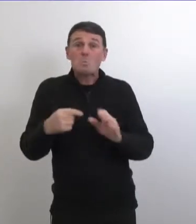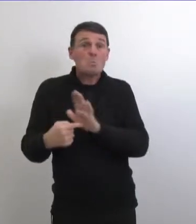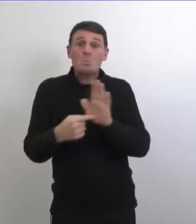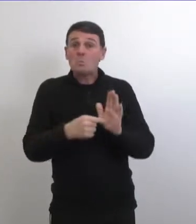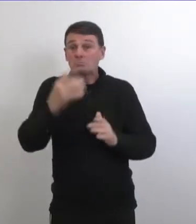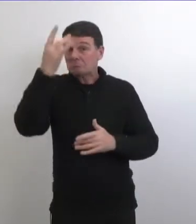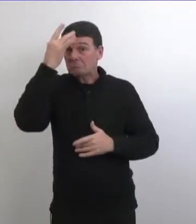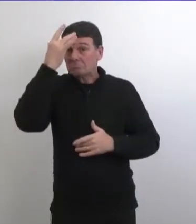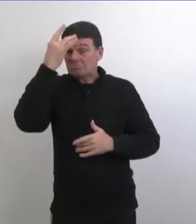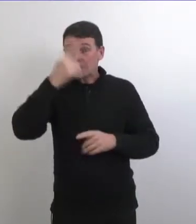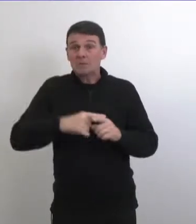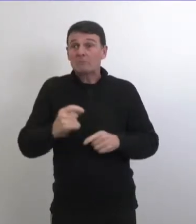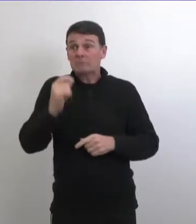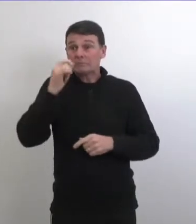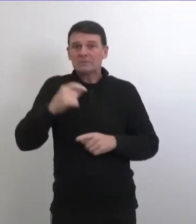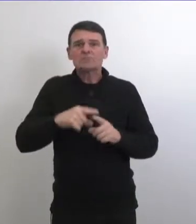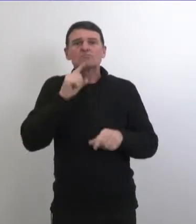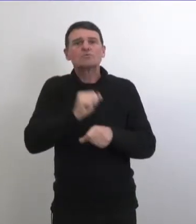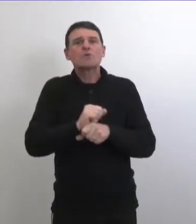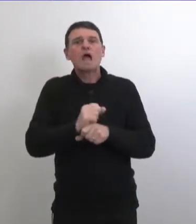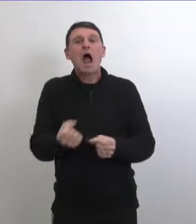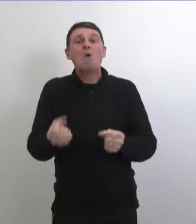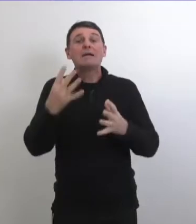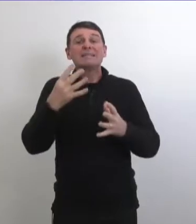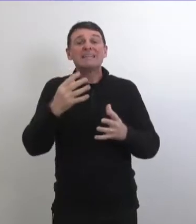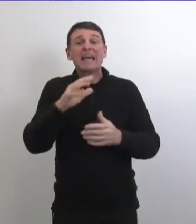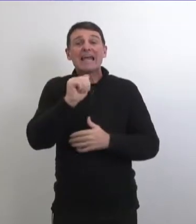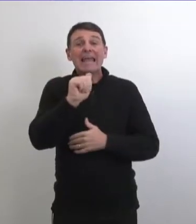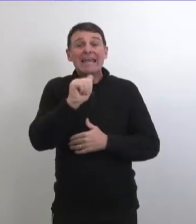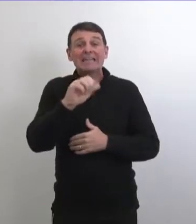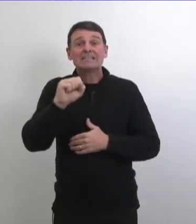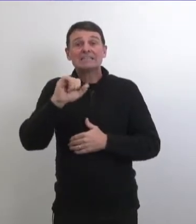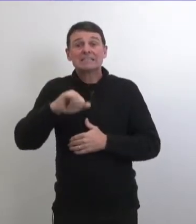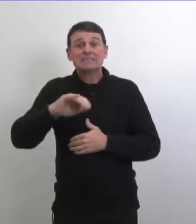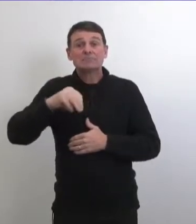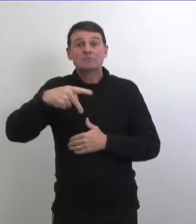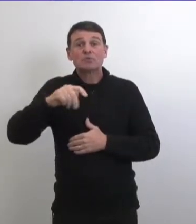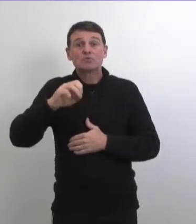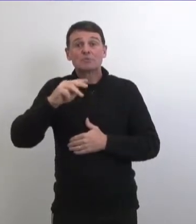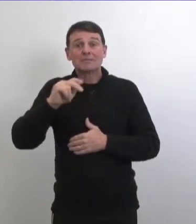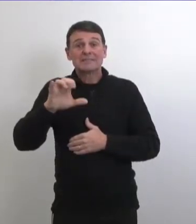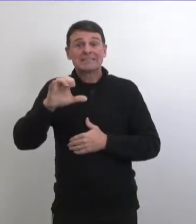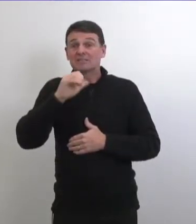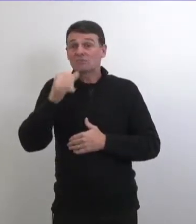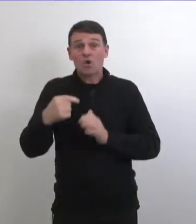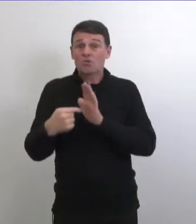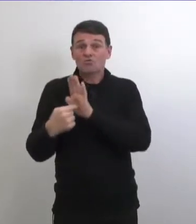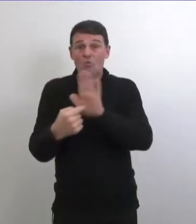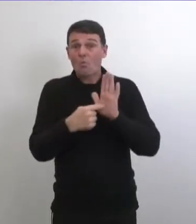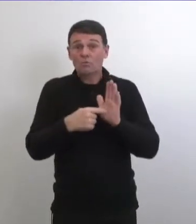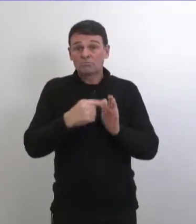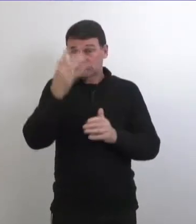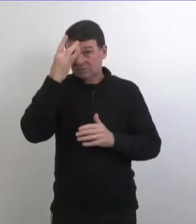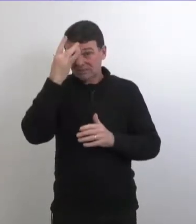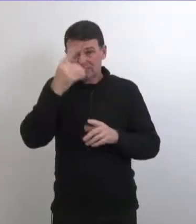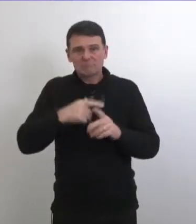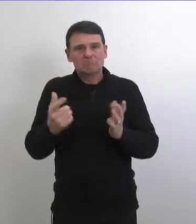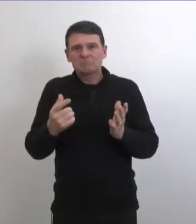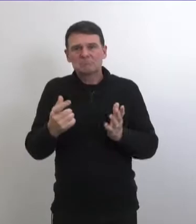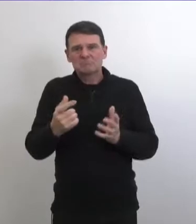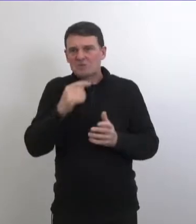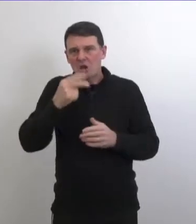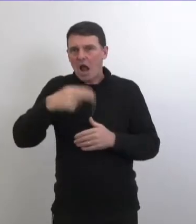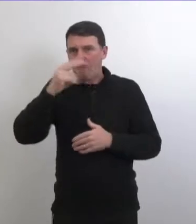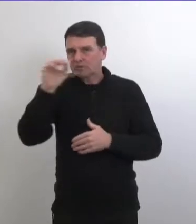on a fait du dépistage asymptomatique auparavant et on sait que le pourcentage est très faible on sait également que